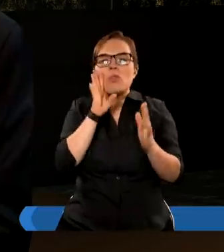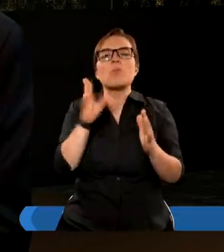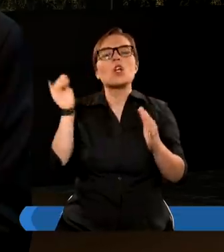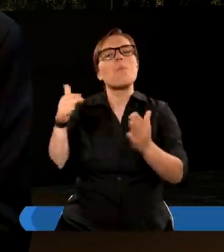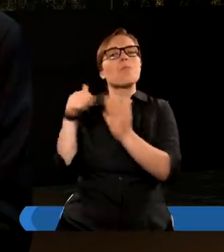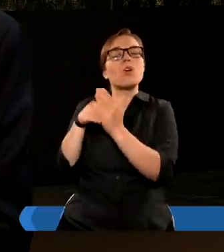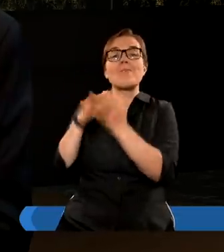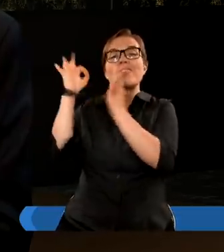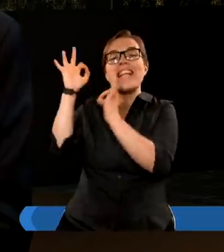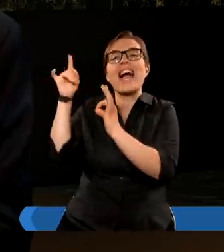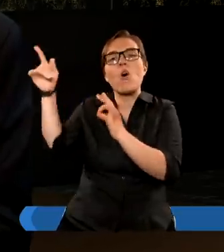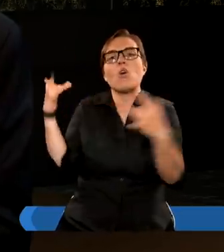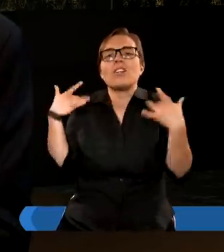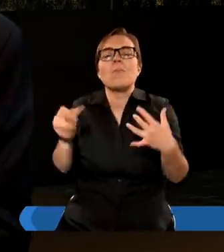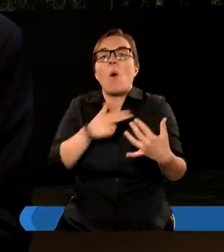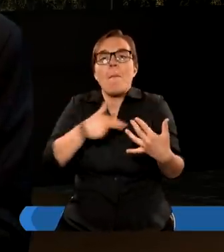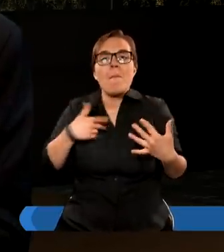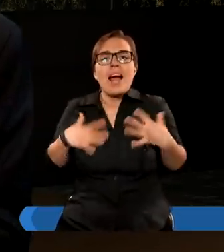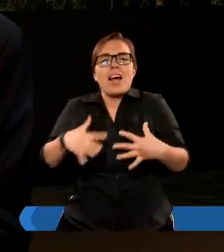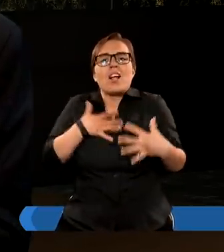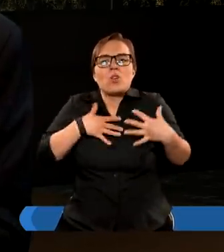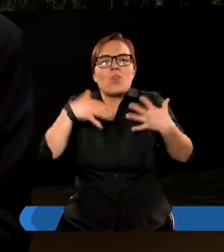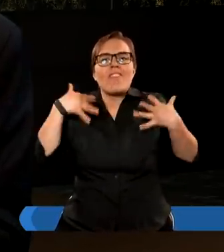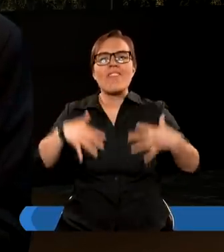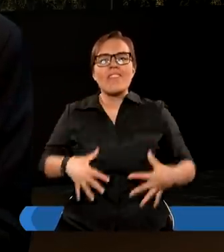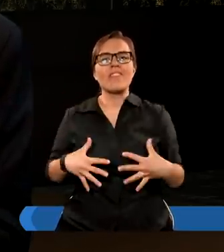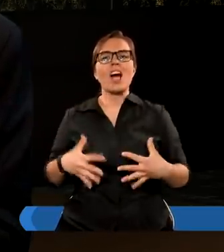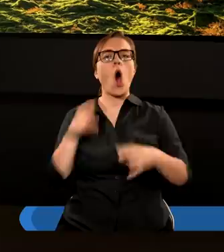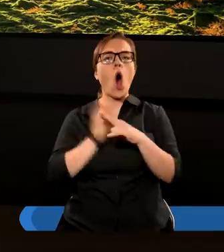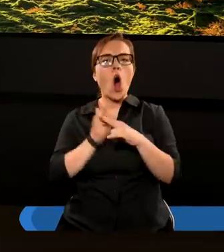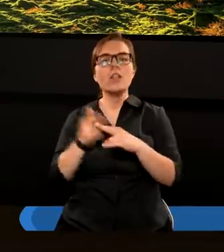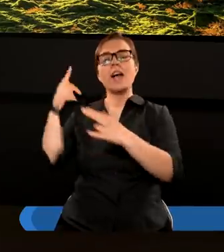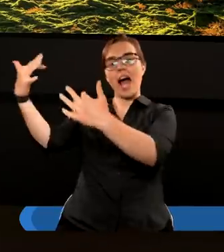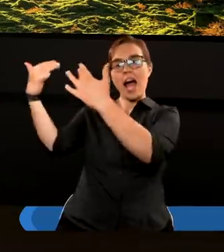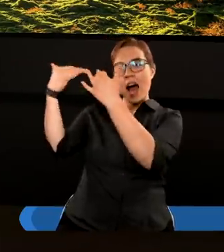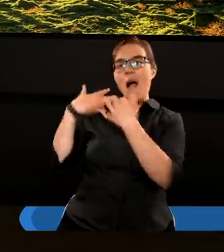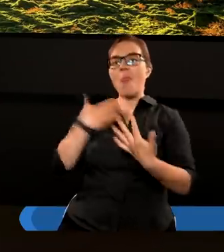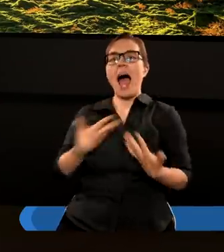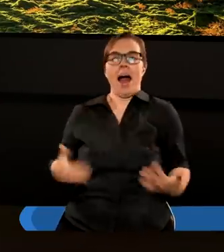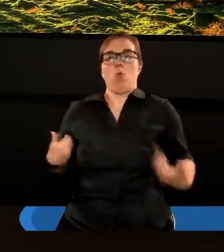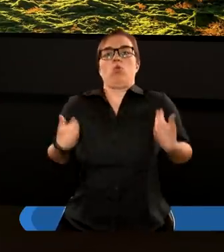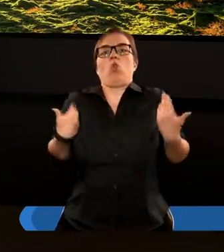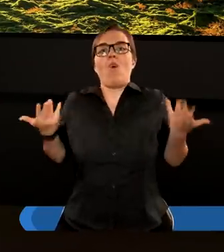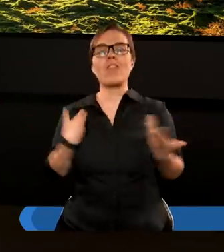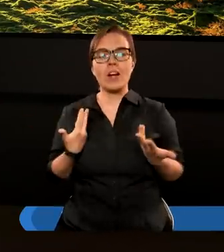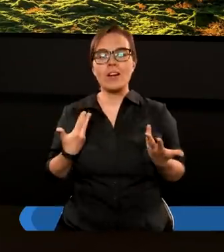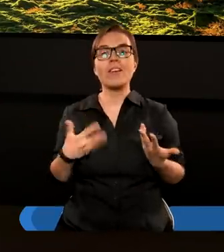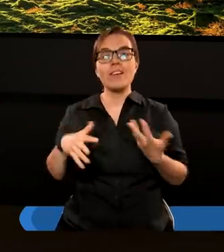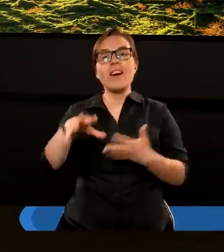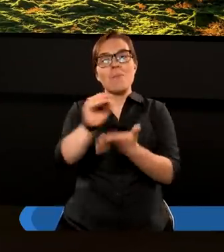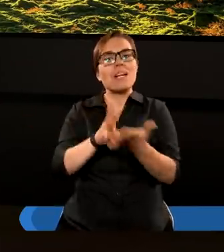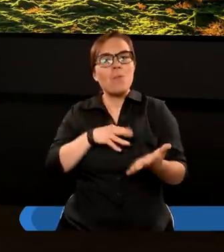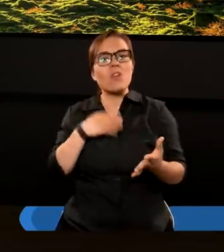potrzebujemy. Dlatego, że po prostu jesteśmy chorzy. Śmiertelnie chorzy. Tak. Pismo Święte mówi, że wszyscy